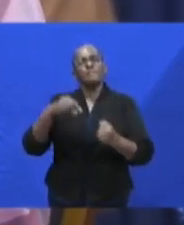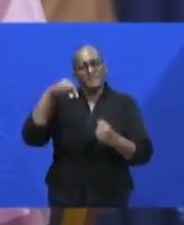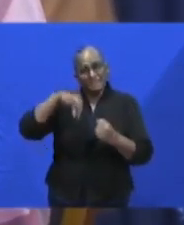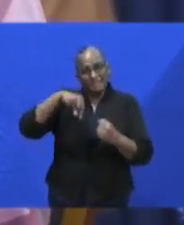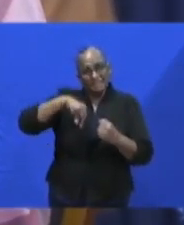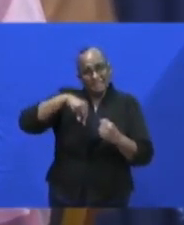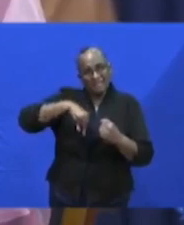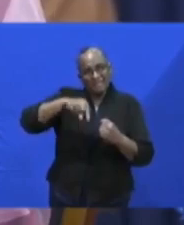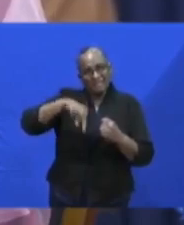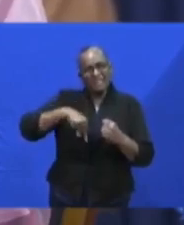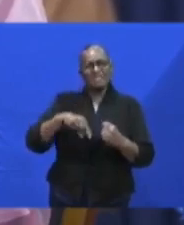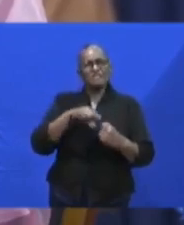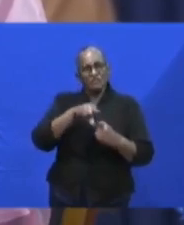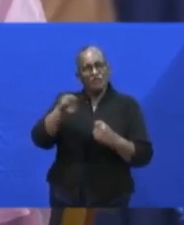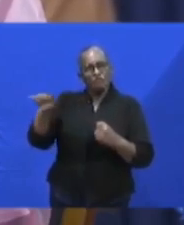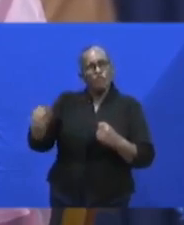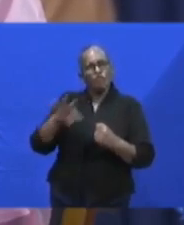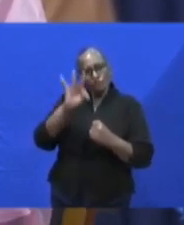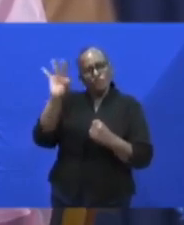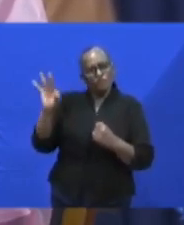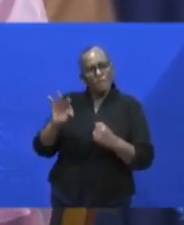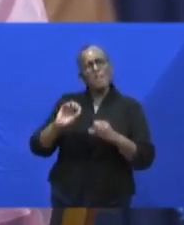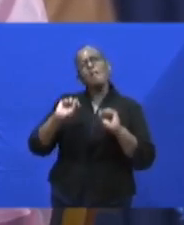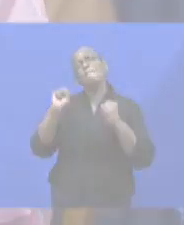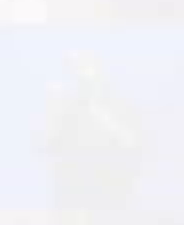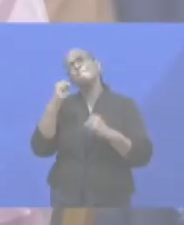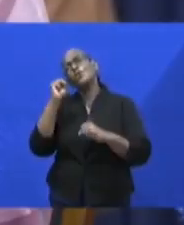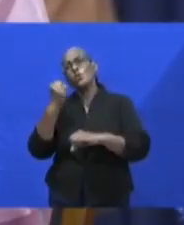voor hun moeilijke tijden.